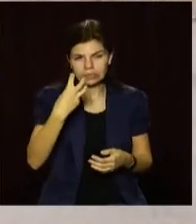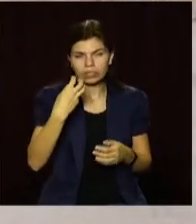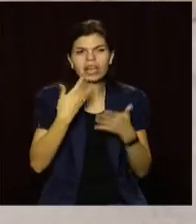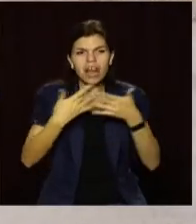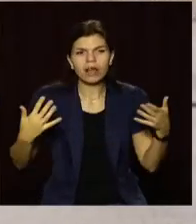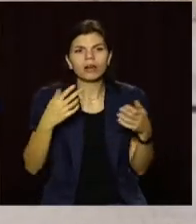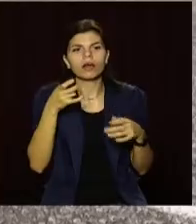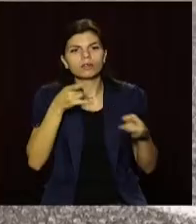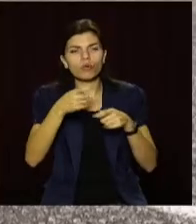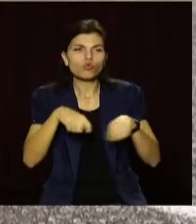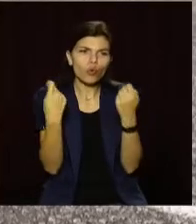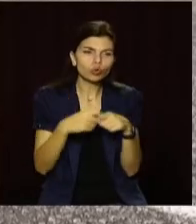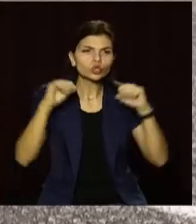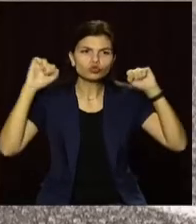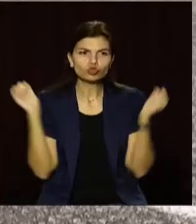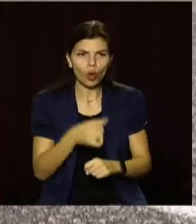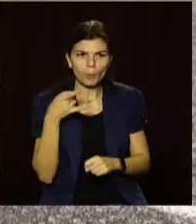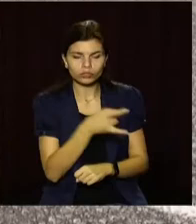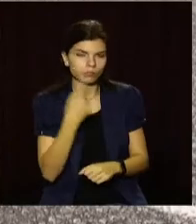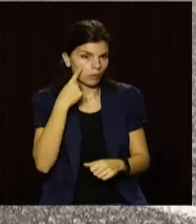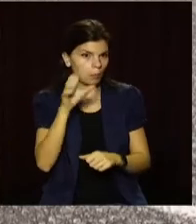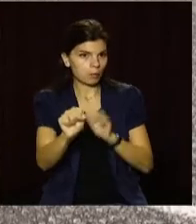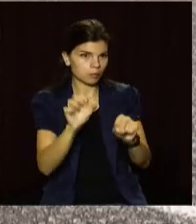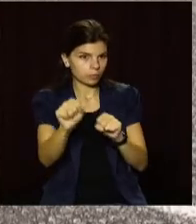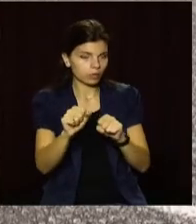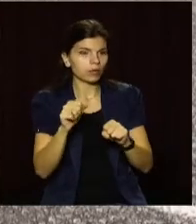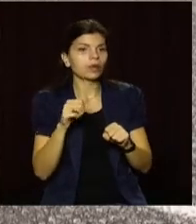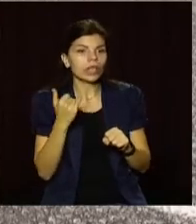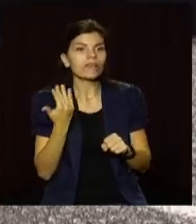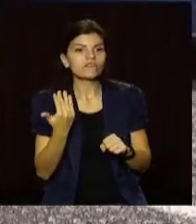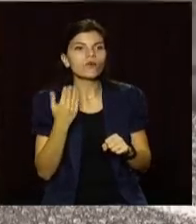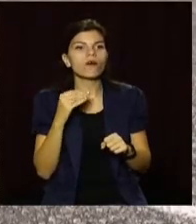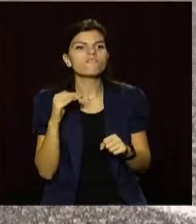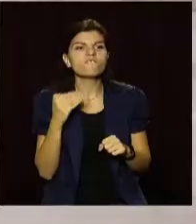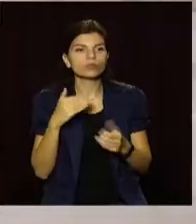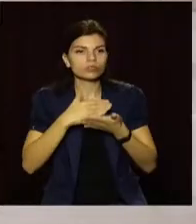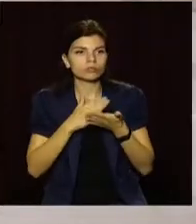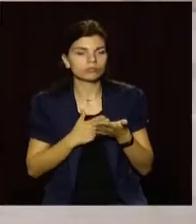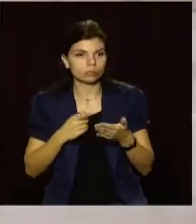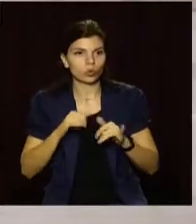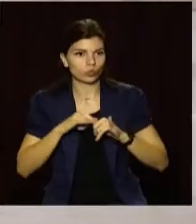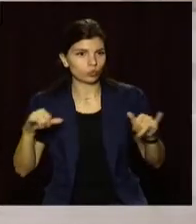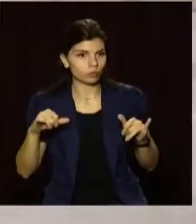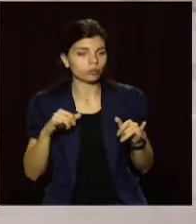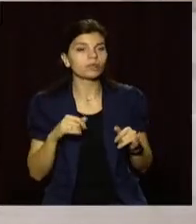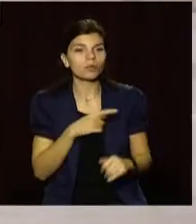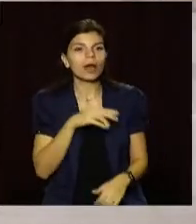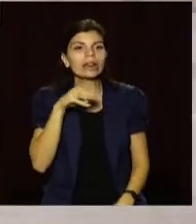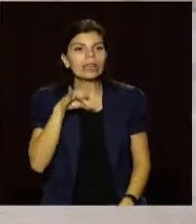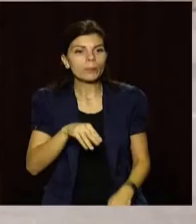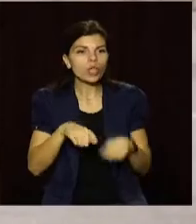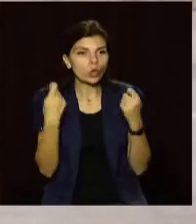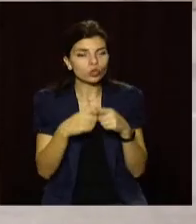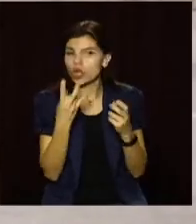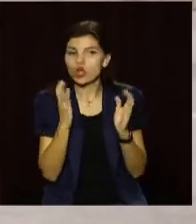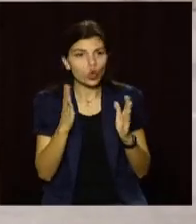автофіксації порушень в швидкості, а також розширять їхній функціонал. Зокрема, додадуть фіксування інших типів порушень –